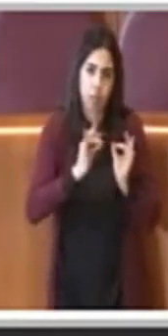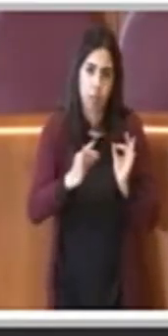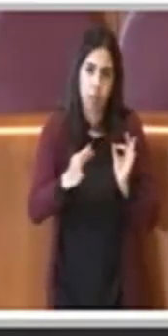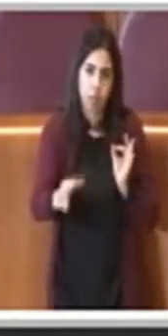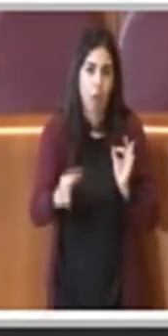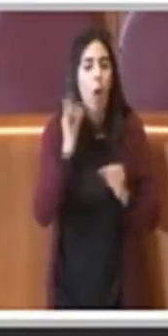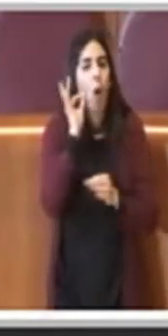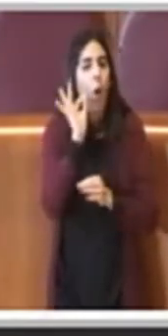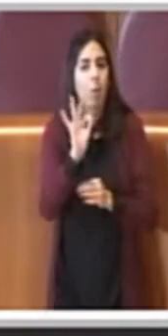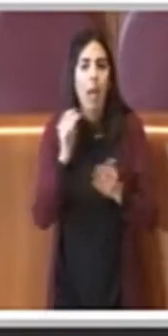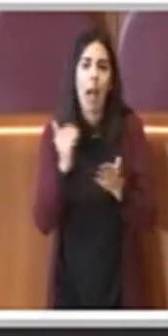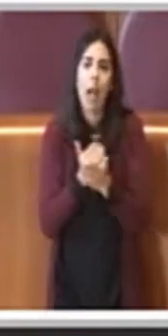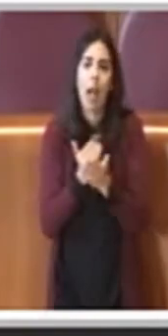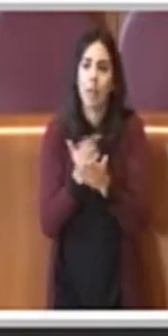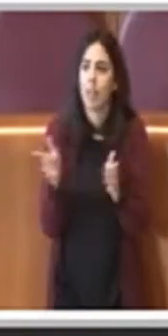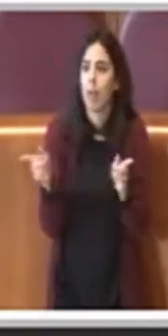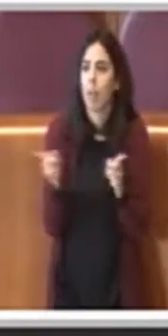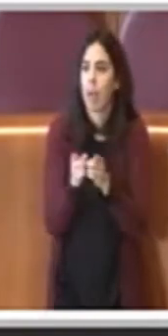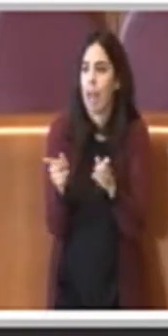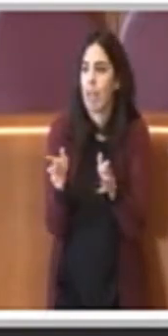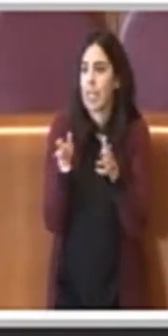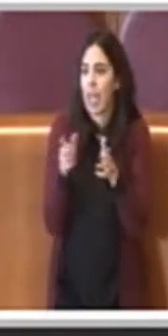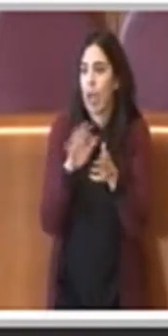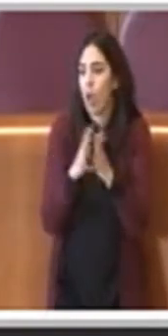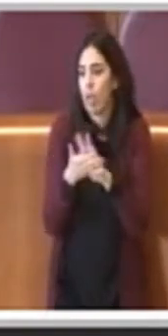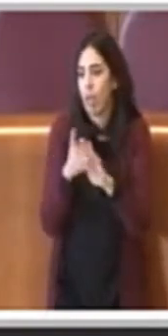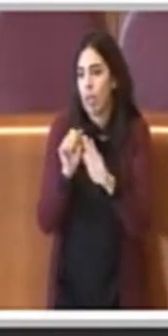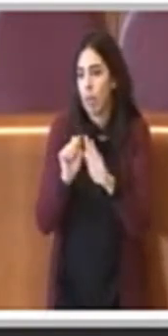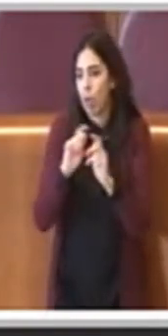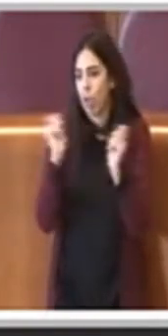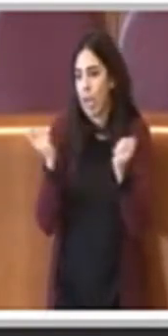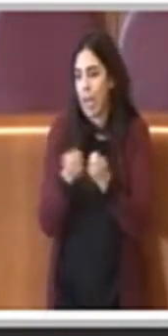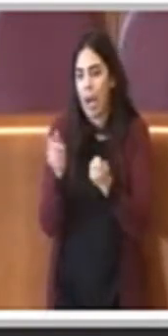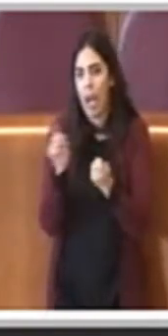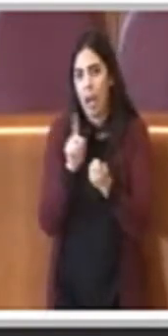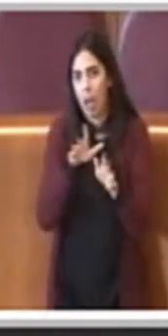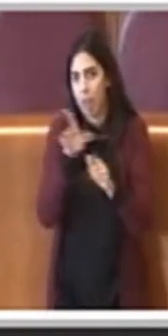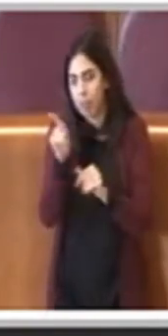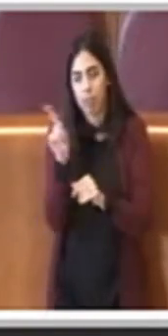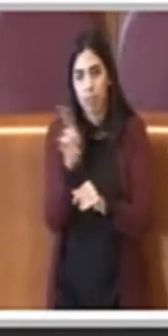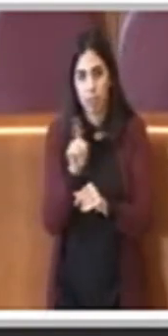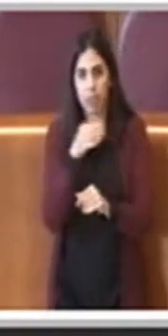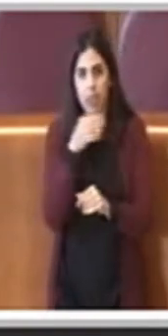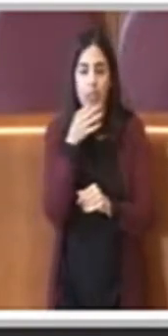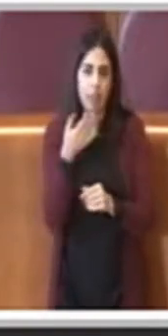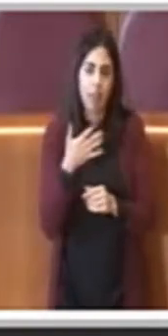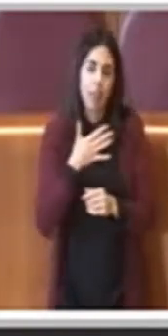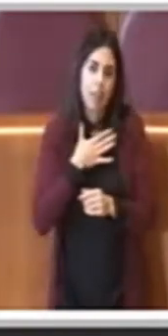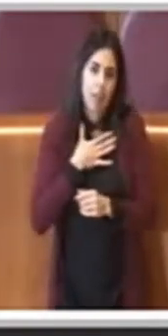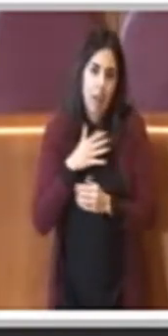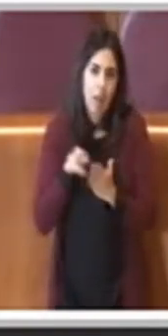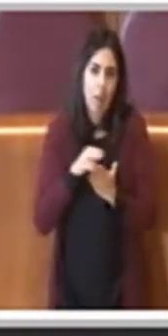evitare ogni discrezionalità e genericità. Quindi il voto sarà contrario.